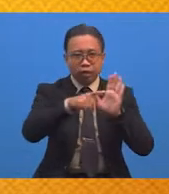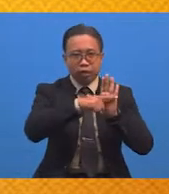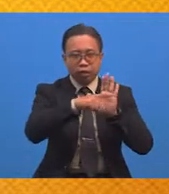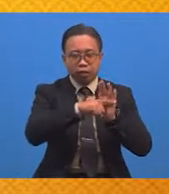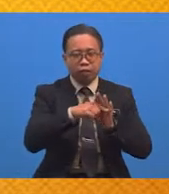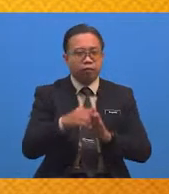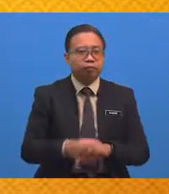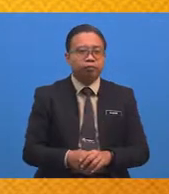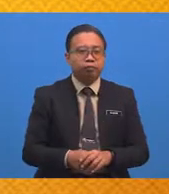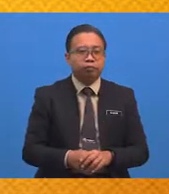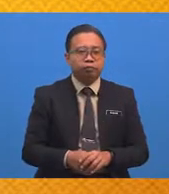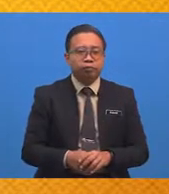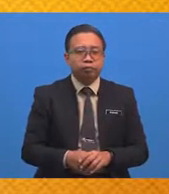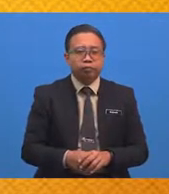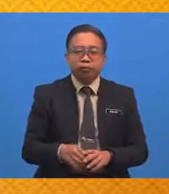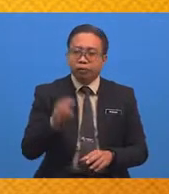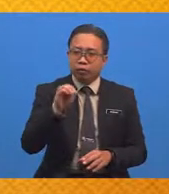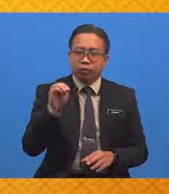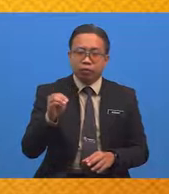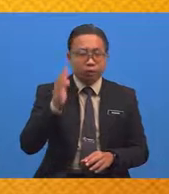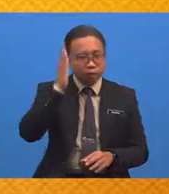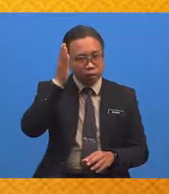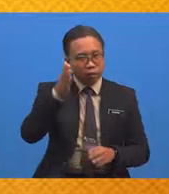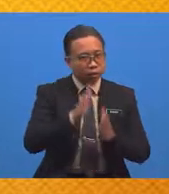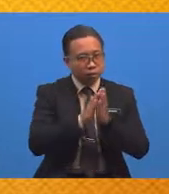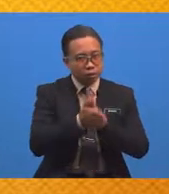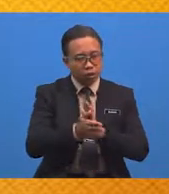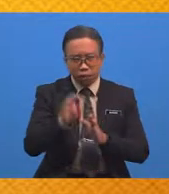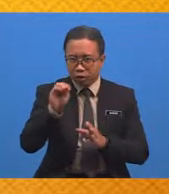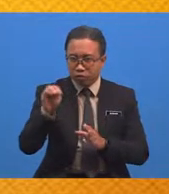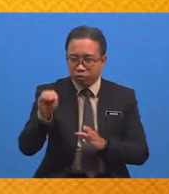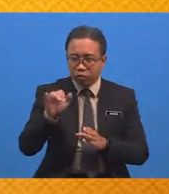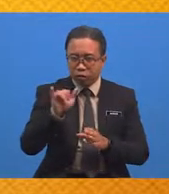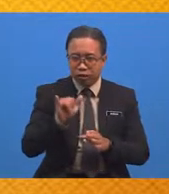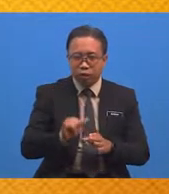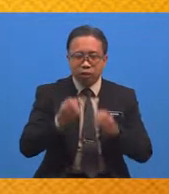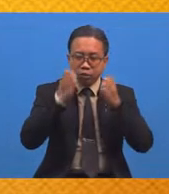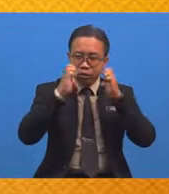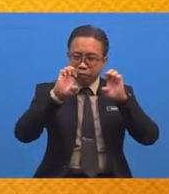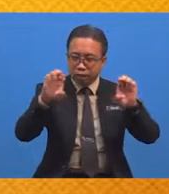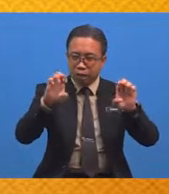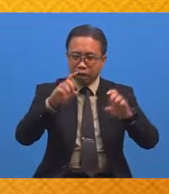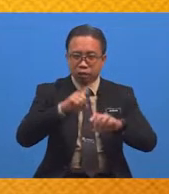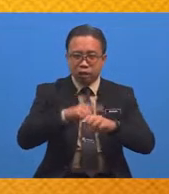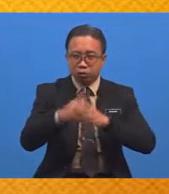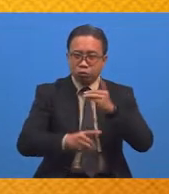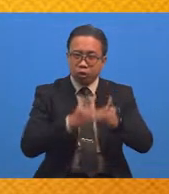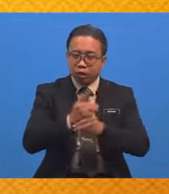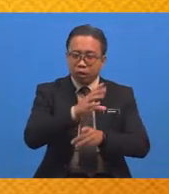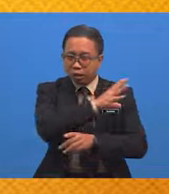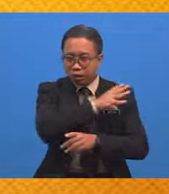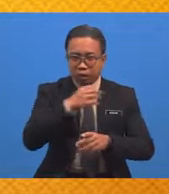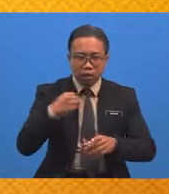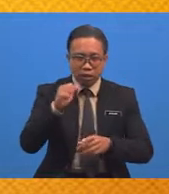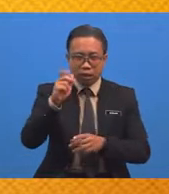Agar Murid-murid Akan Menjadi Murid Yang Cemerlang Di Dunia Dan Akhirat